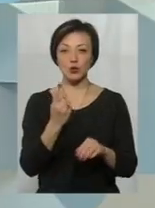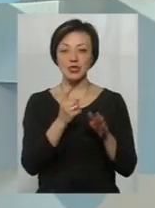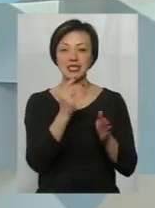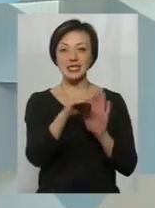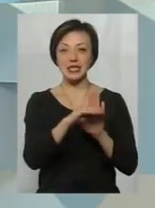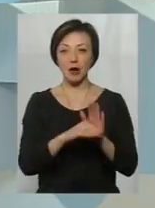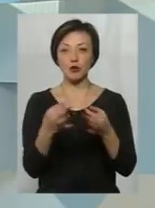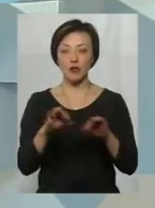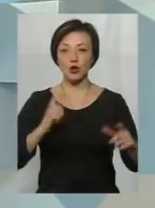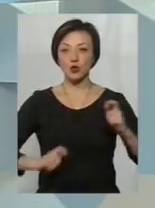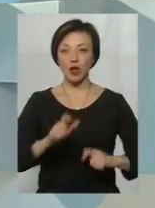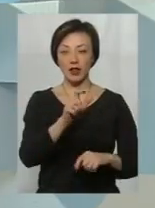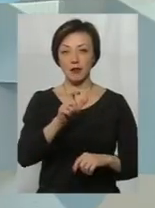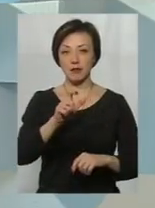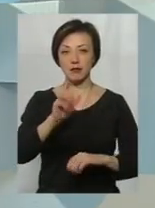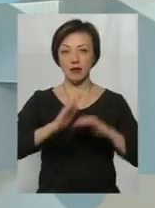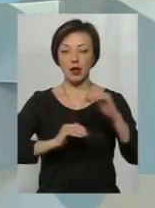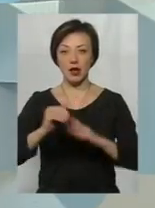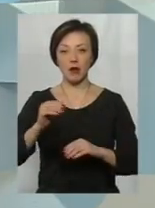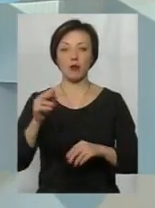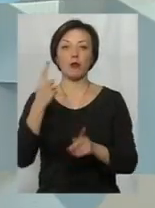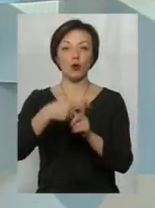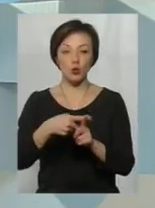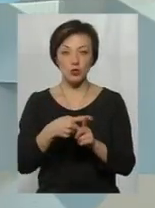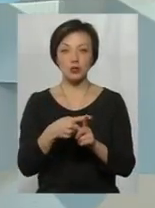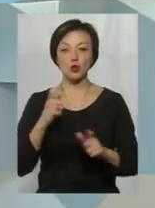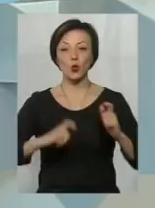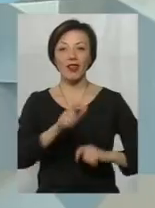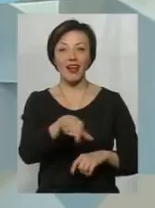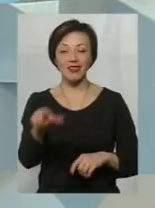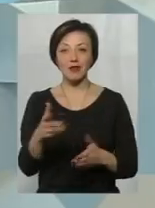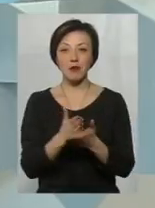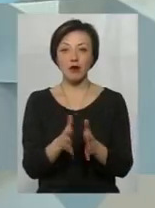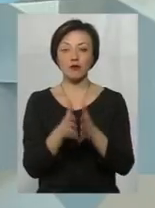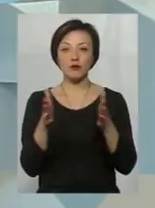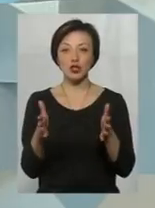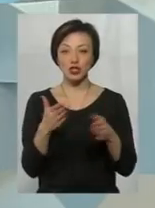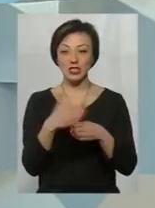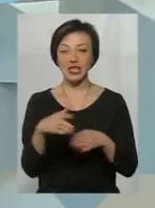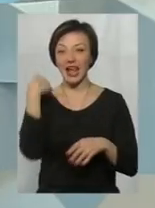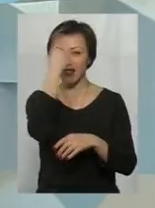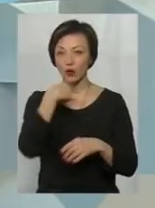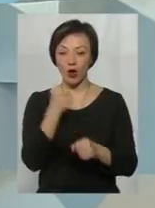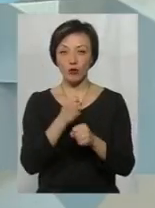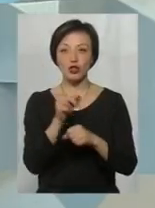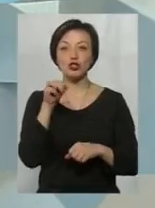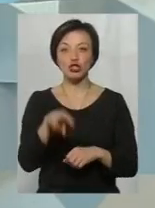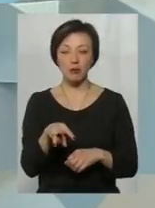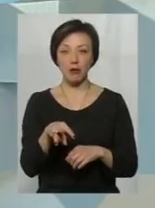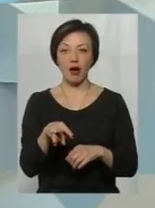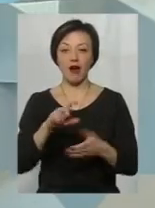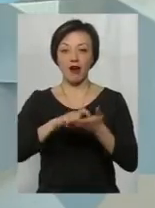яка дозволяє студентам проходити стажування. Плюс те, що студенти на сьогодні мають більшу частину індивідуальної роботи, ніж роботи